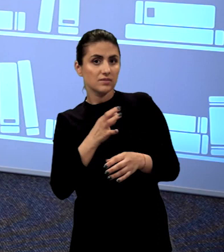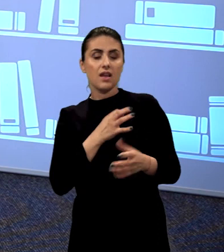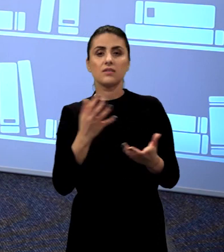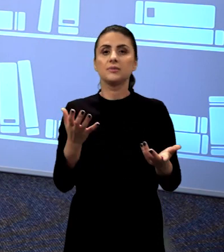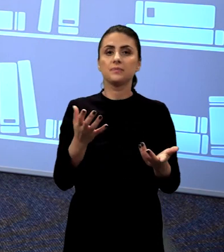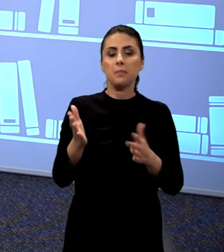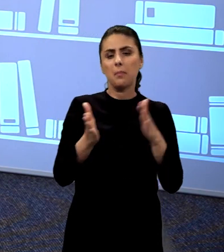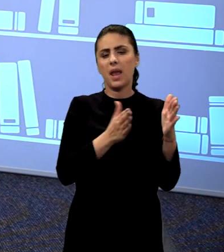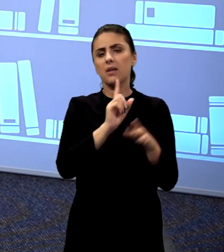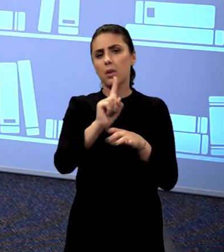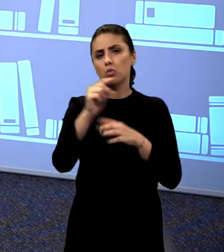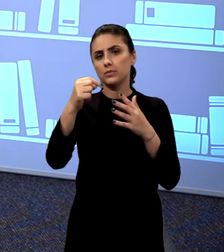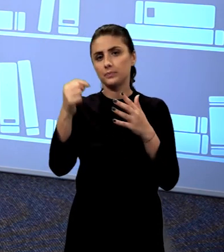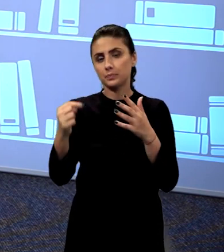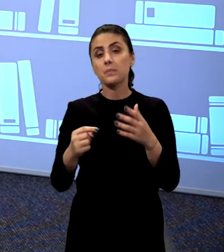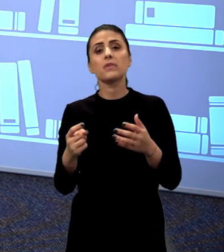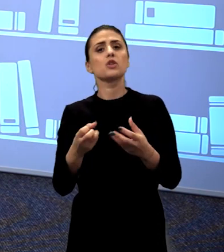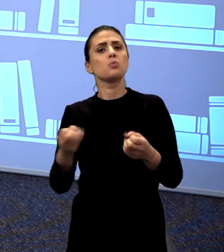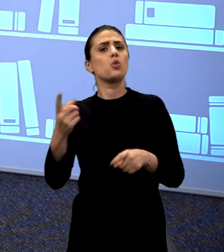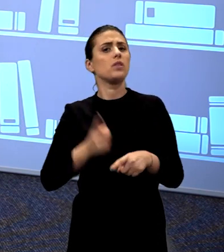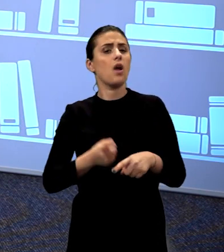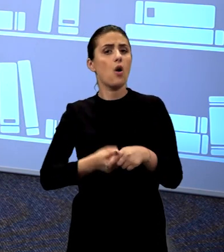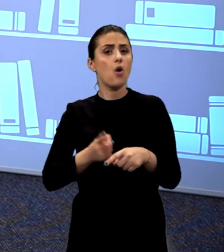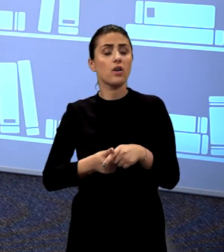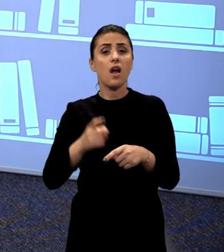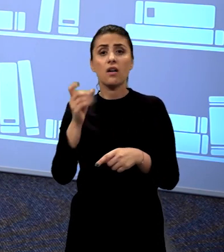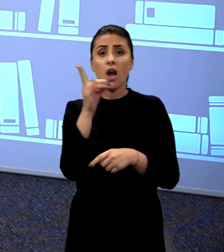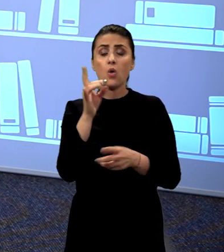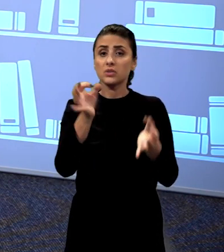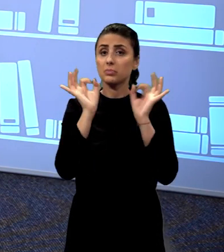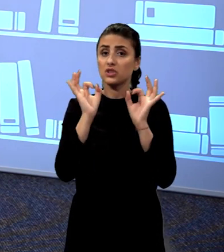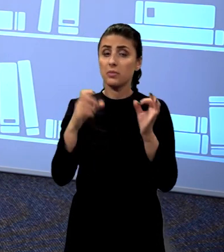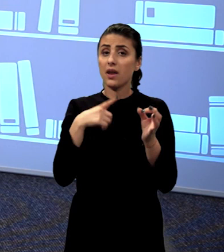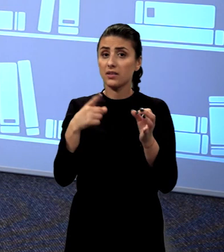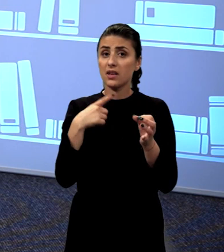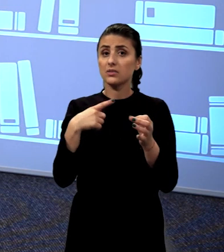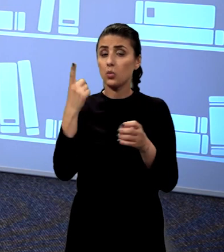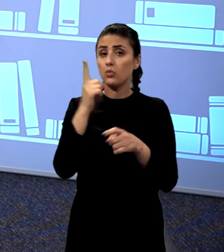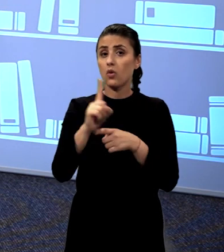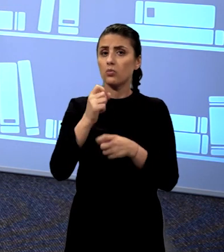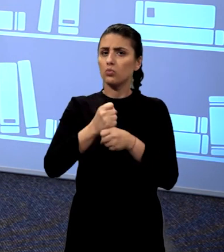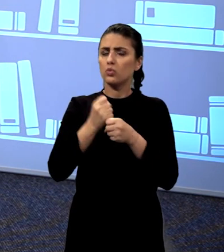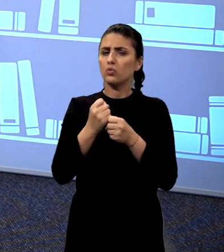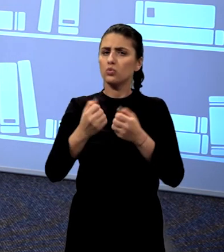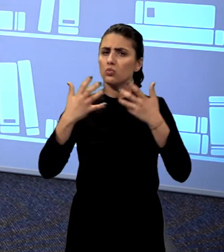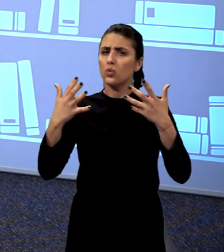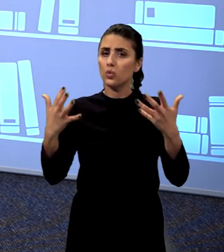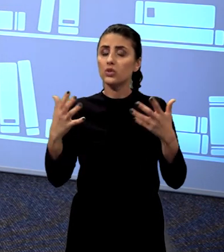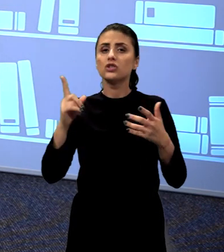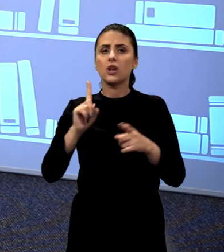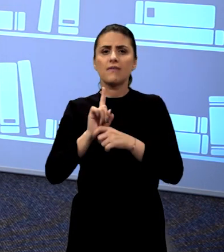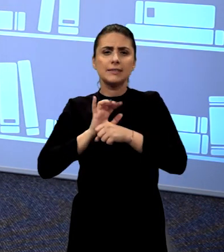pe lângă altele. De cele mai multe ori, cauzele principale sunt un volum de muncă ridicat și